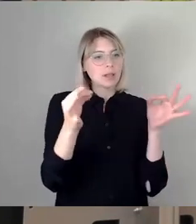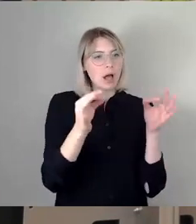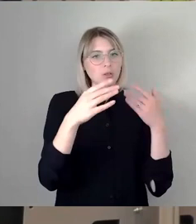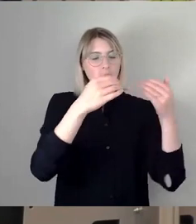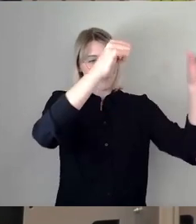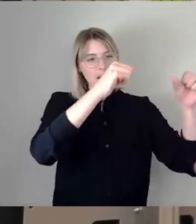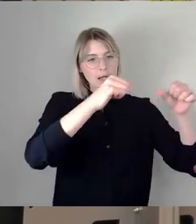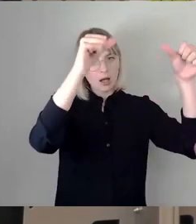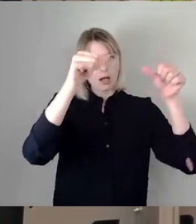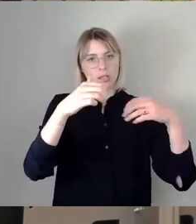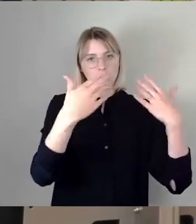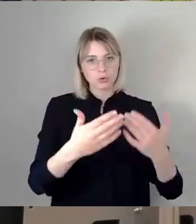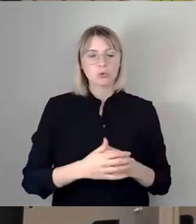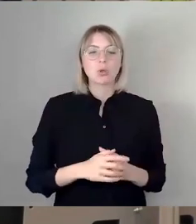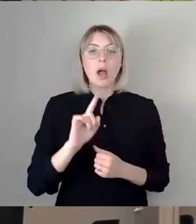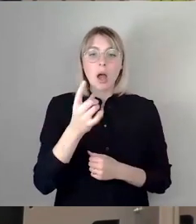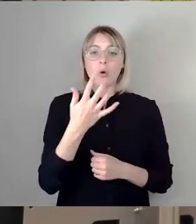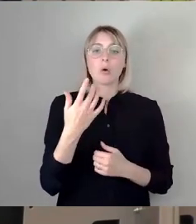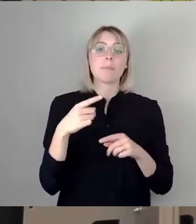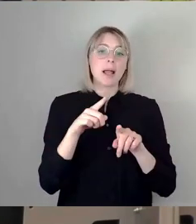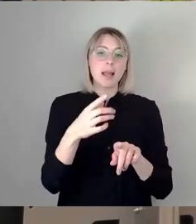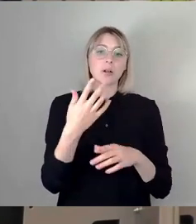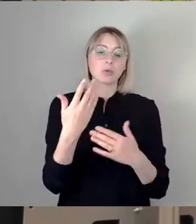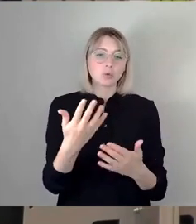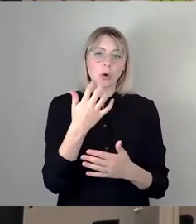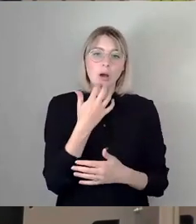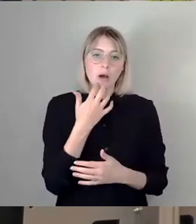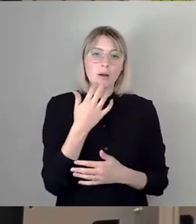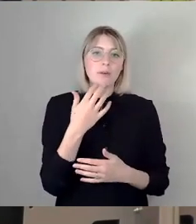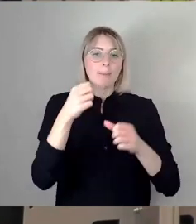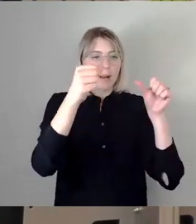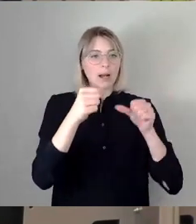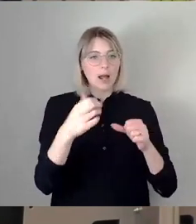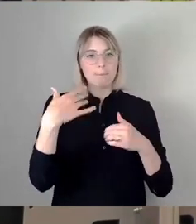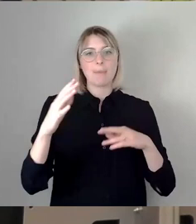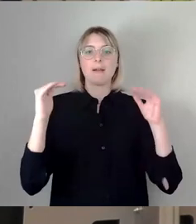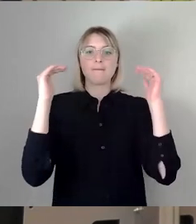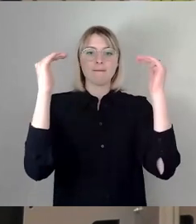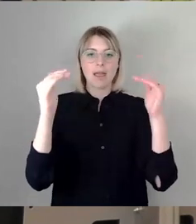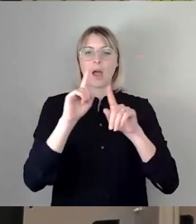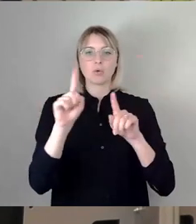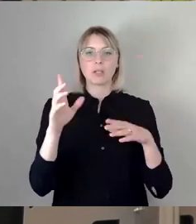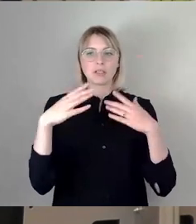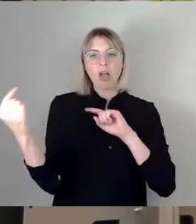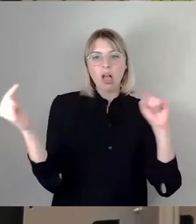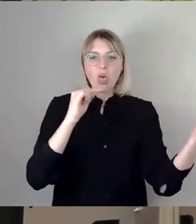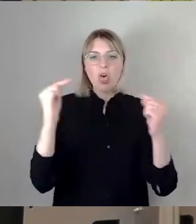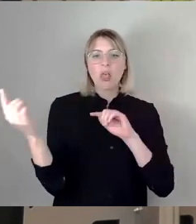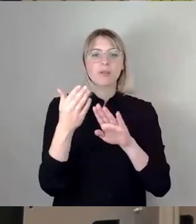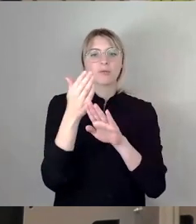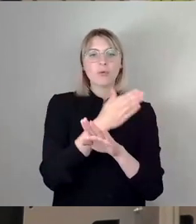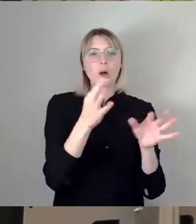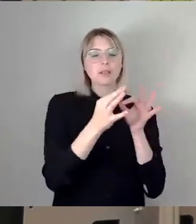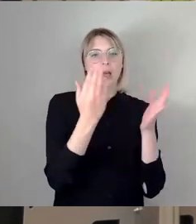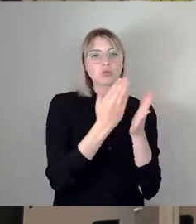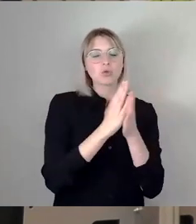was gleichzeitig auch hoffentlich zu einem fairen Plakatieren führen würde und eben nicht dazu, dass schon am Vortag nachmittags um vier